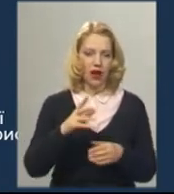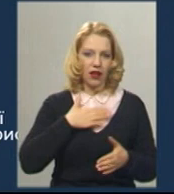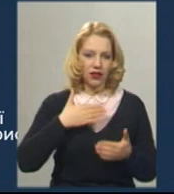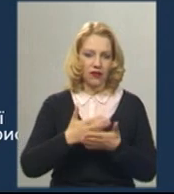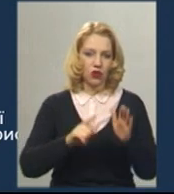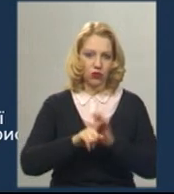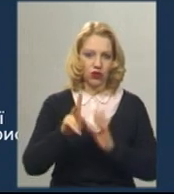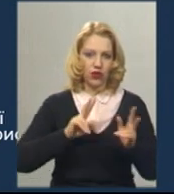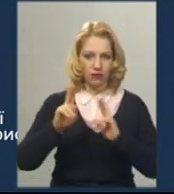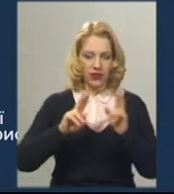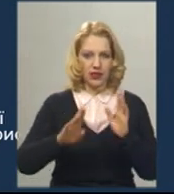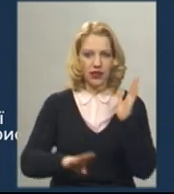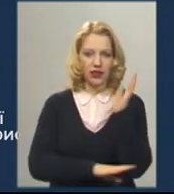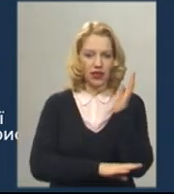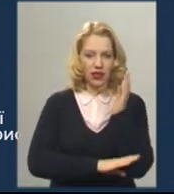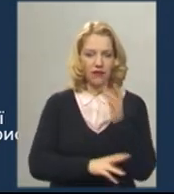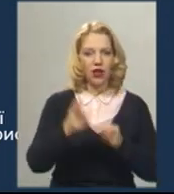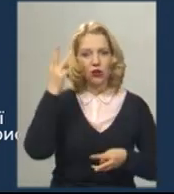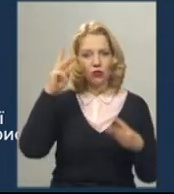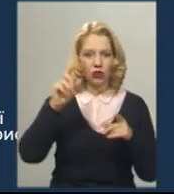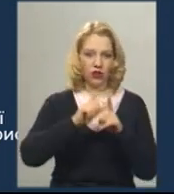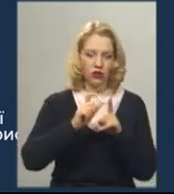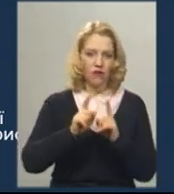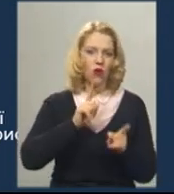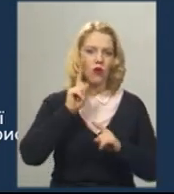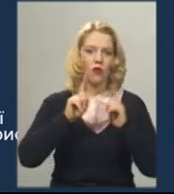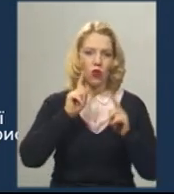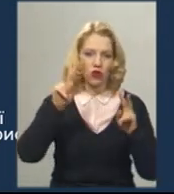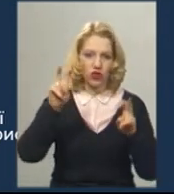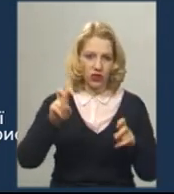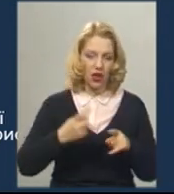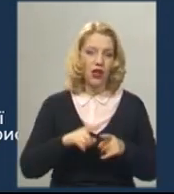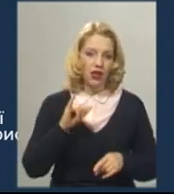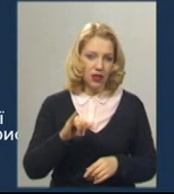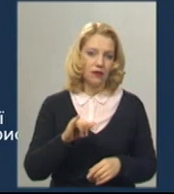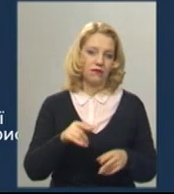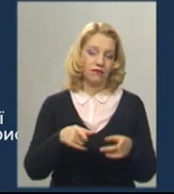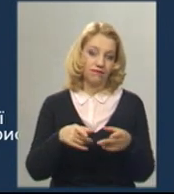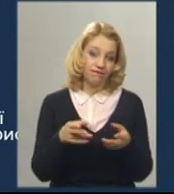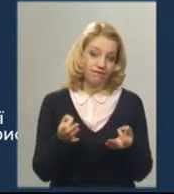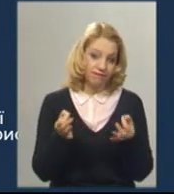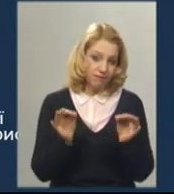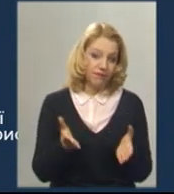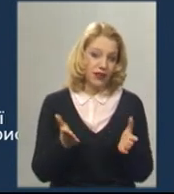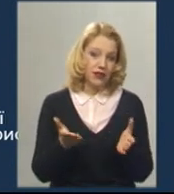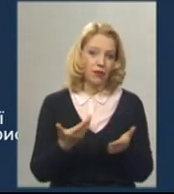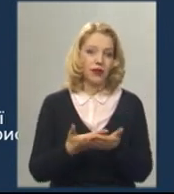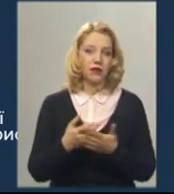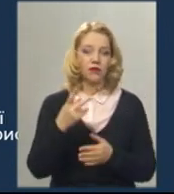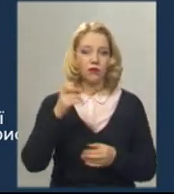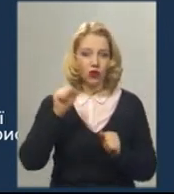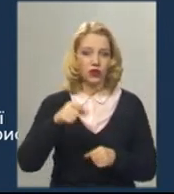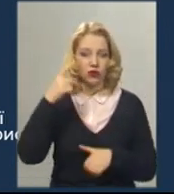підрізати ці дерева і назвали дуже модним гарним словом омолодження. В принципі, можна